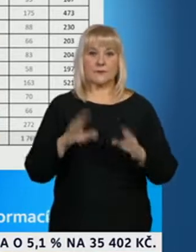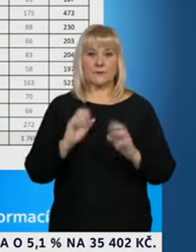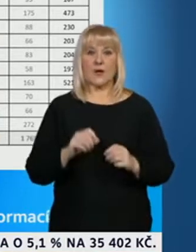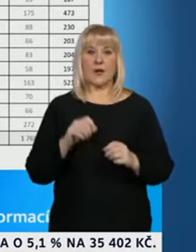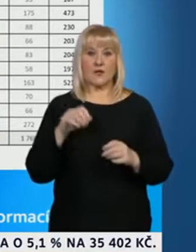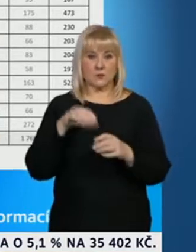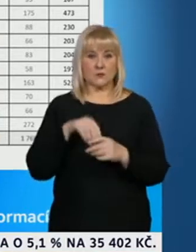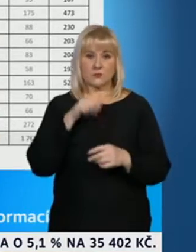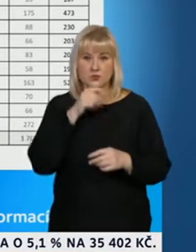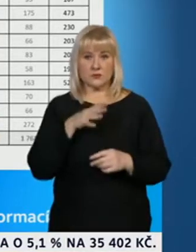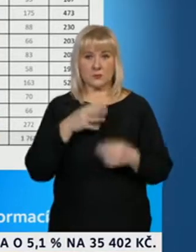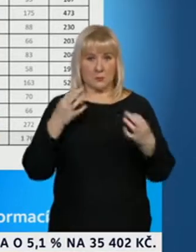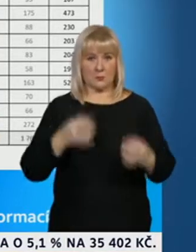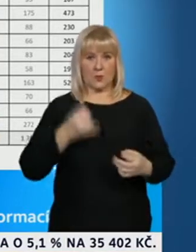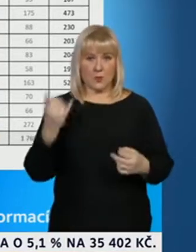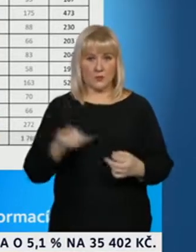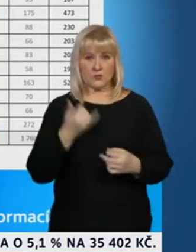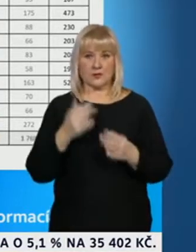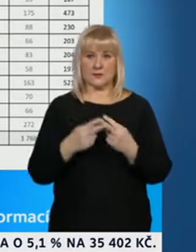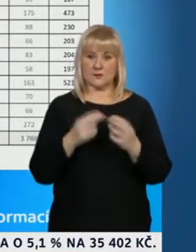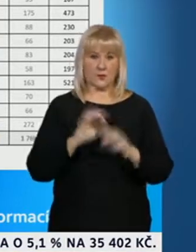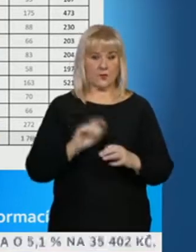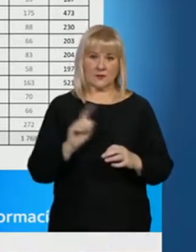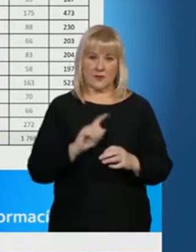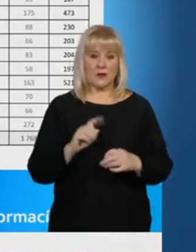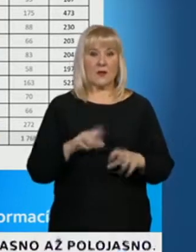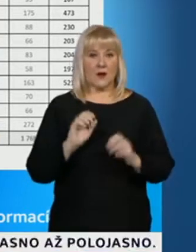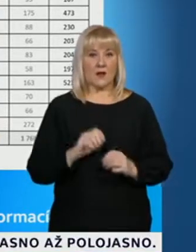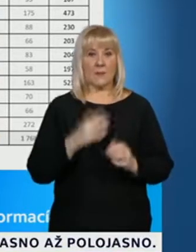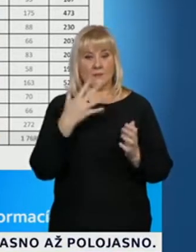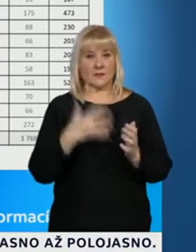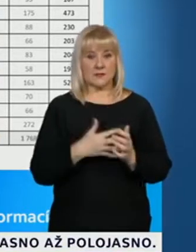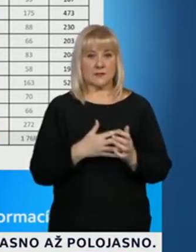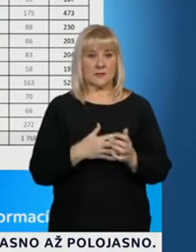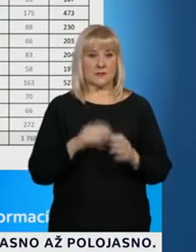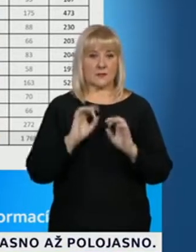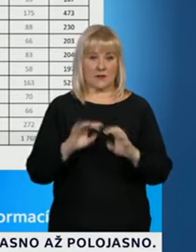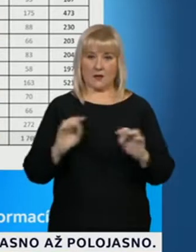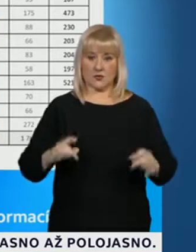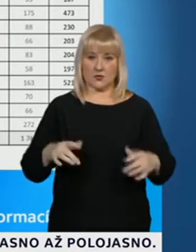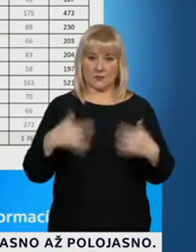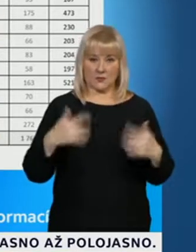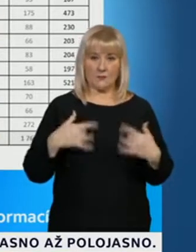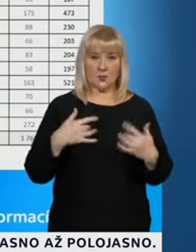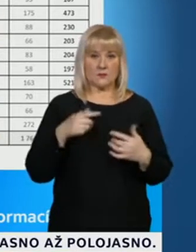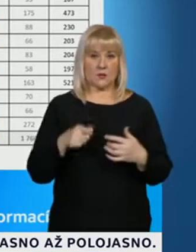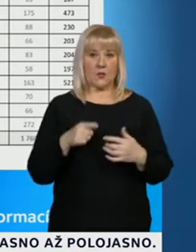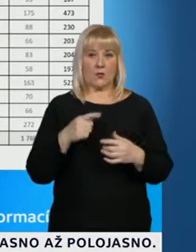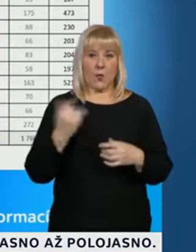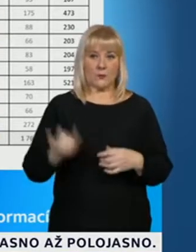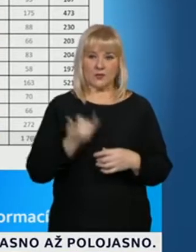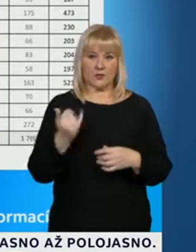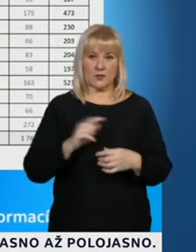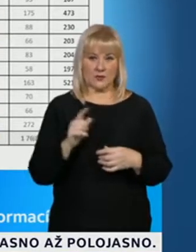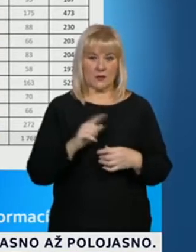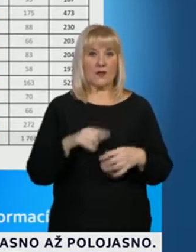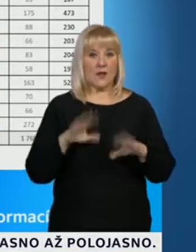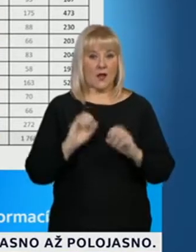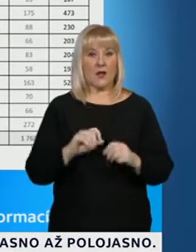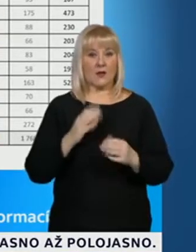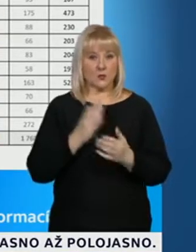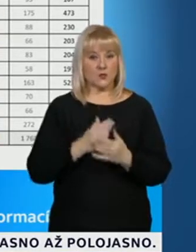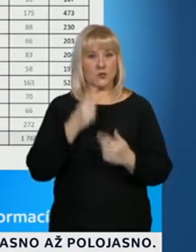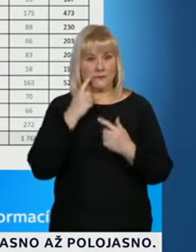bez rizika, to by byla bagatelizace. 5 tisíc nakažených zdravotnických pracovníků určitě není malé číslo, ale vidíte, že ten